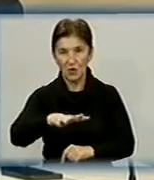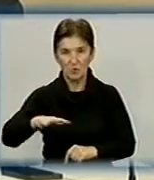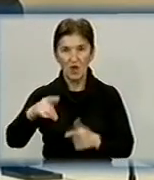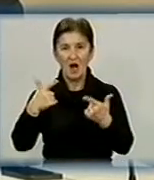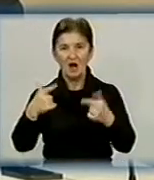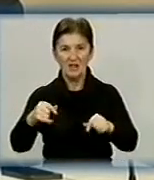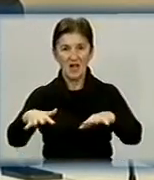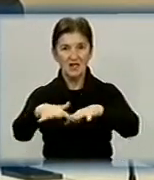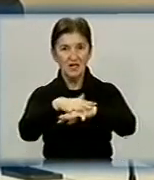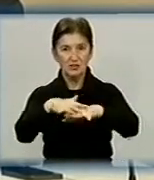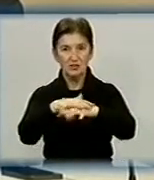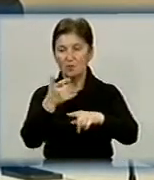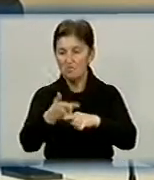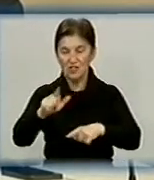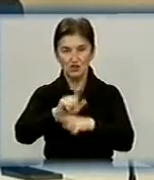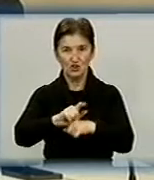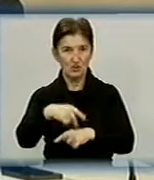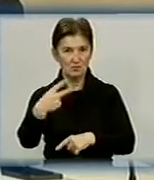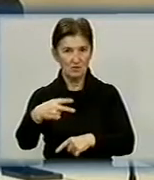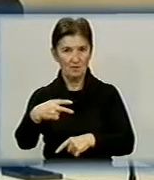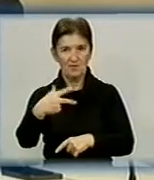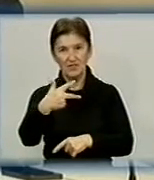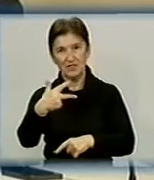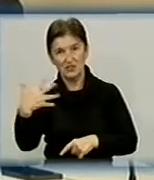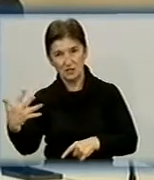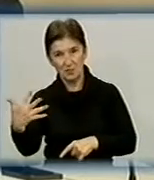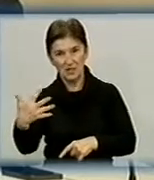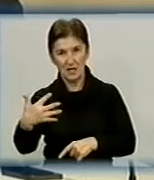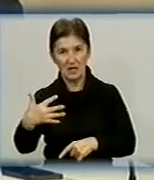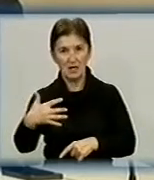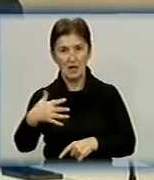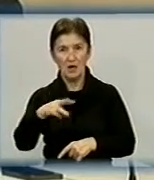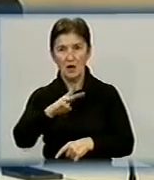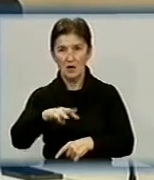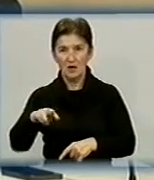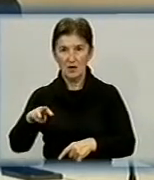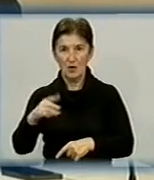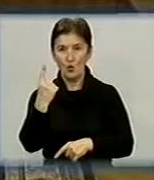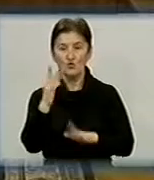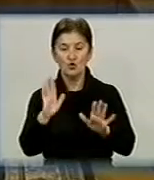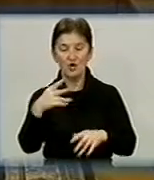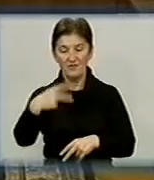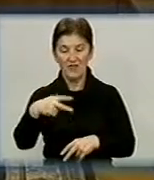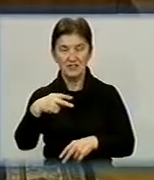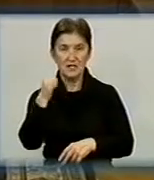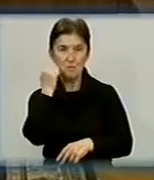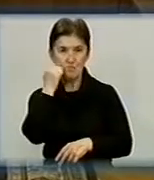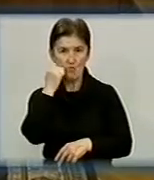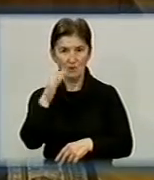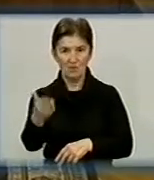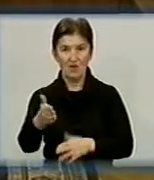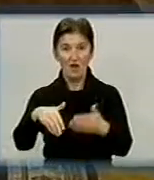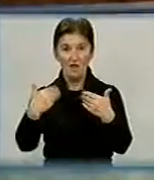якого більше, ніж 20 мільйонів, близько 35, якщо з пригородом, 20 самої Москви. От вам ринок.